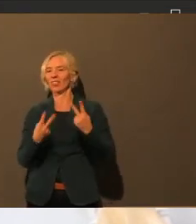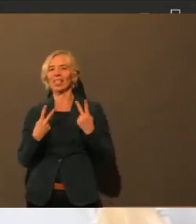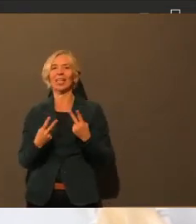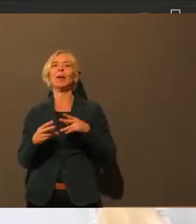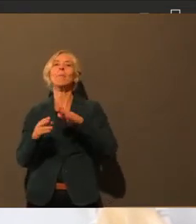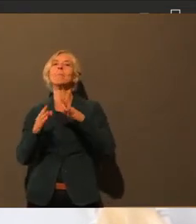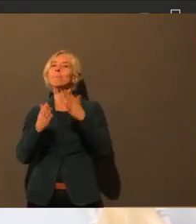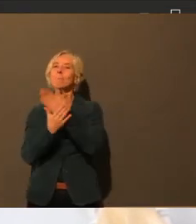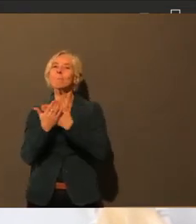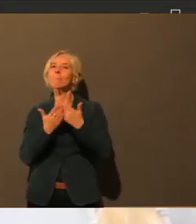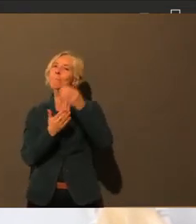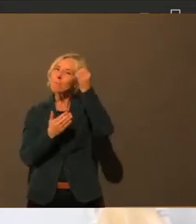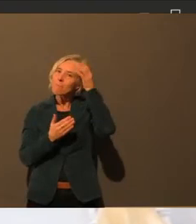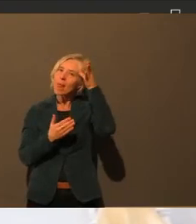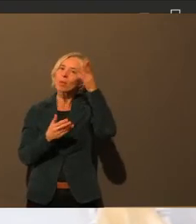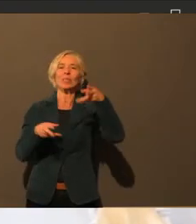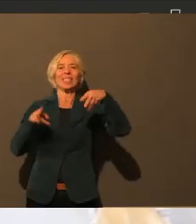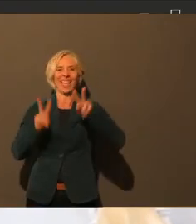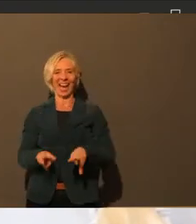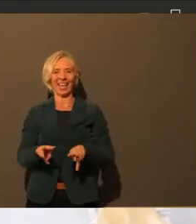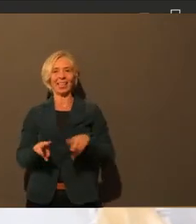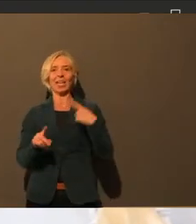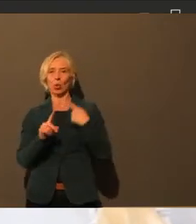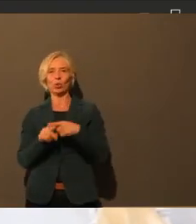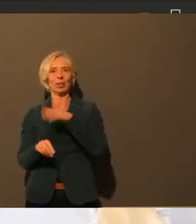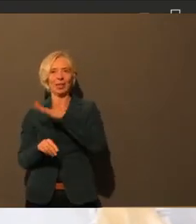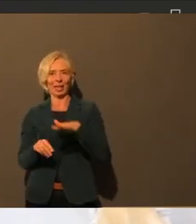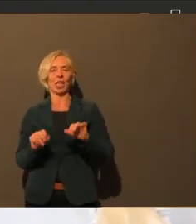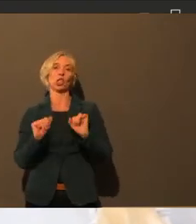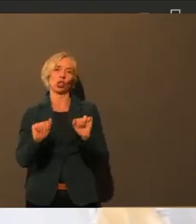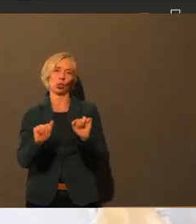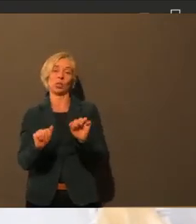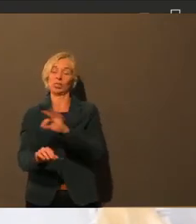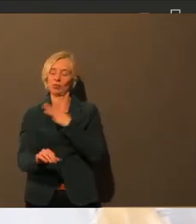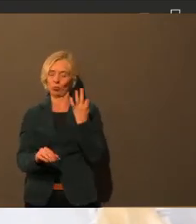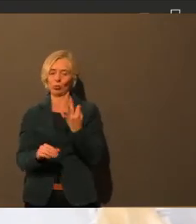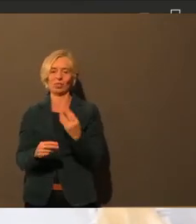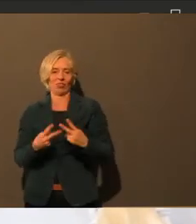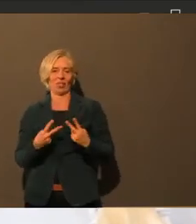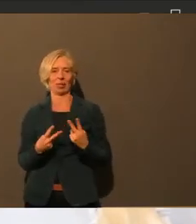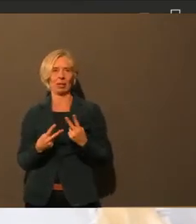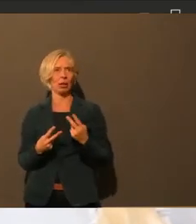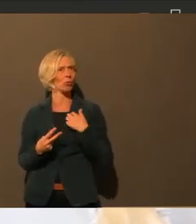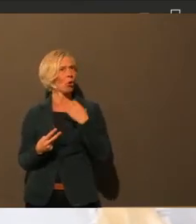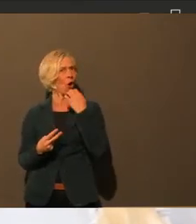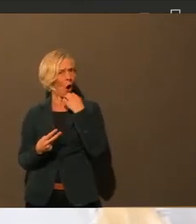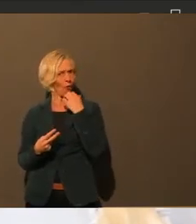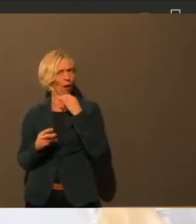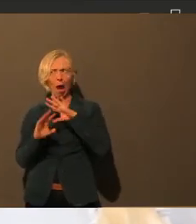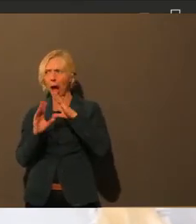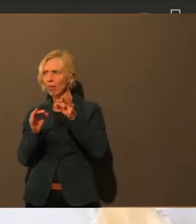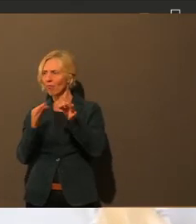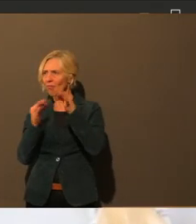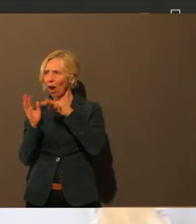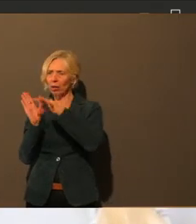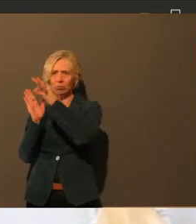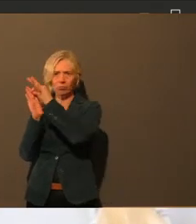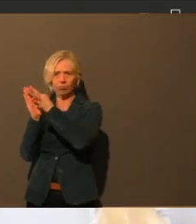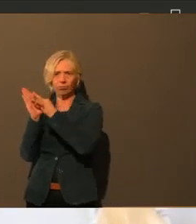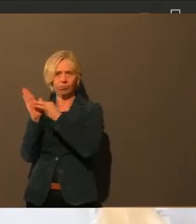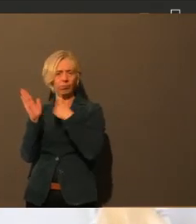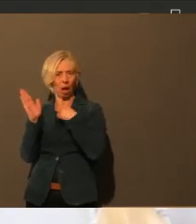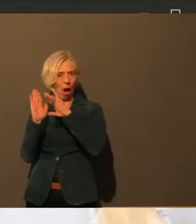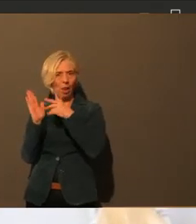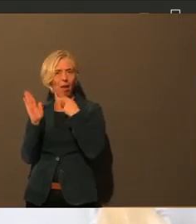auch deutlich sagen. Ich hoffe, ich habe jetzt nichts vergessen, weil es ja ganz viele Fragen von Ihrer Seite waren. Wenn einfach was offen